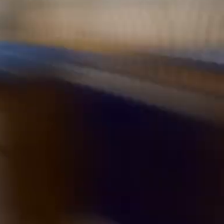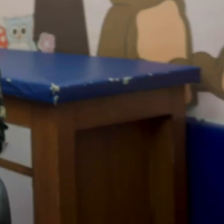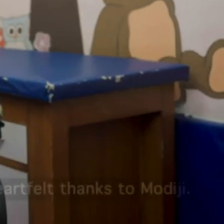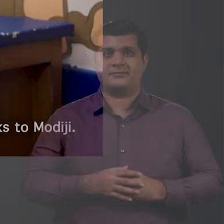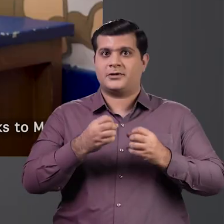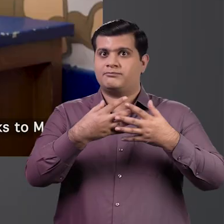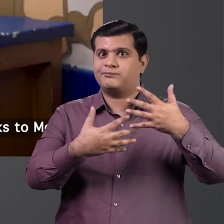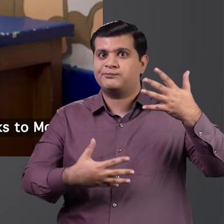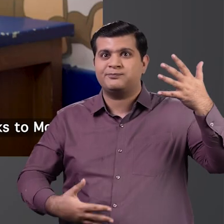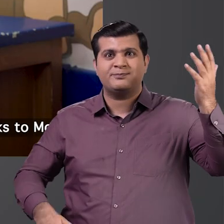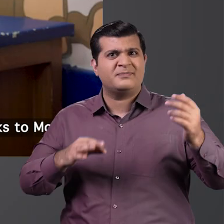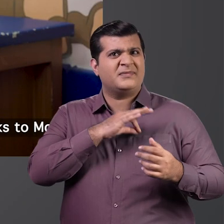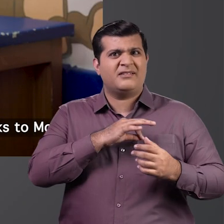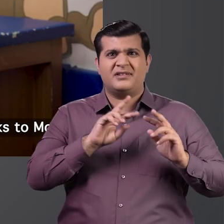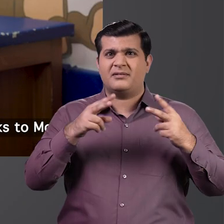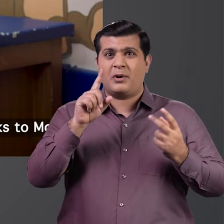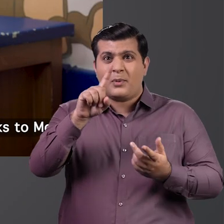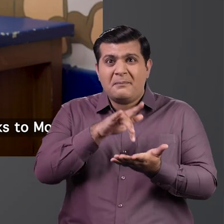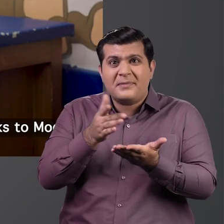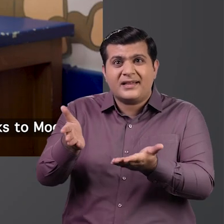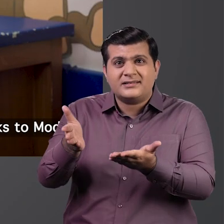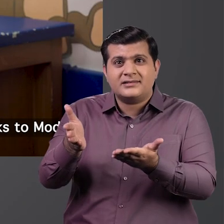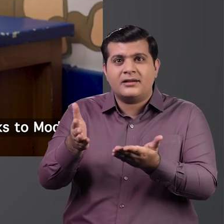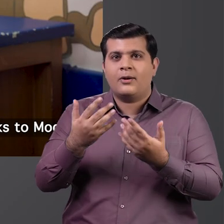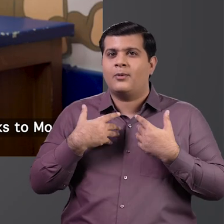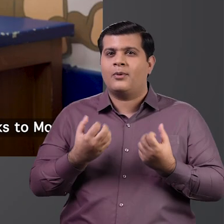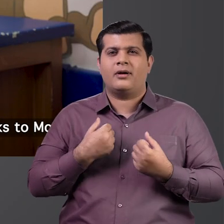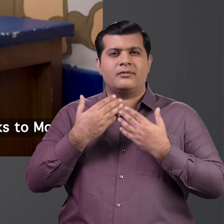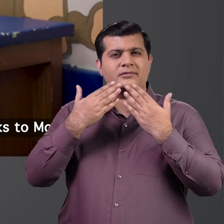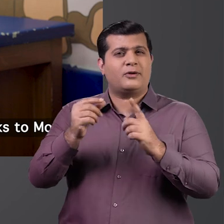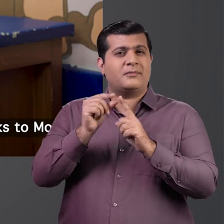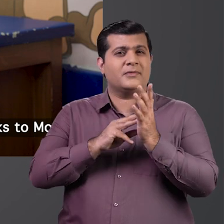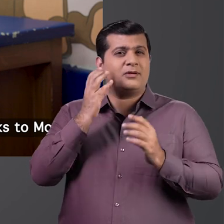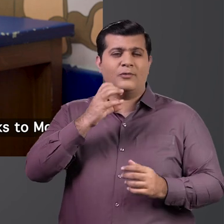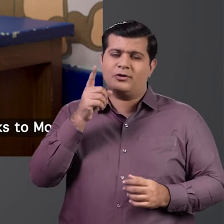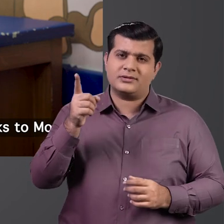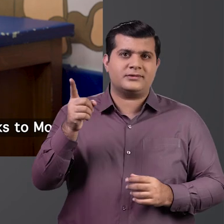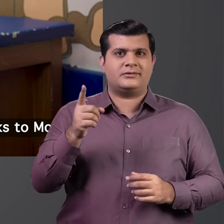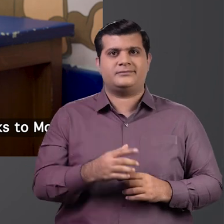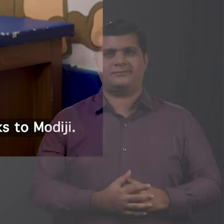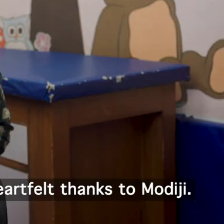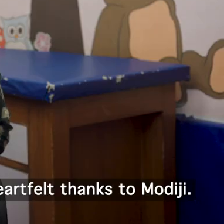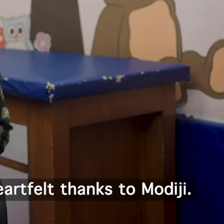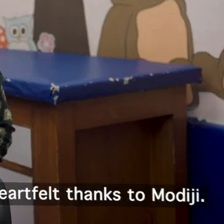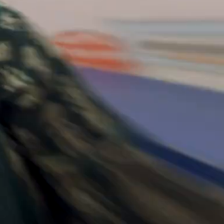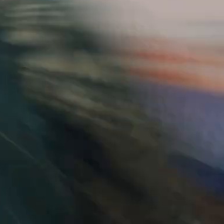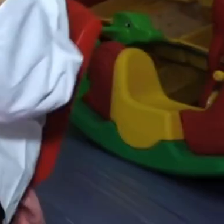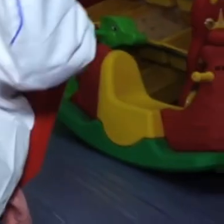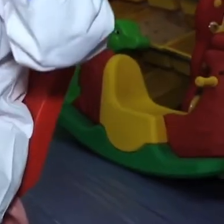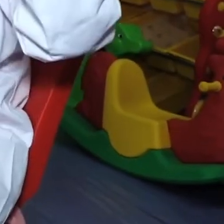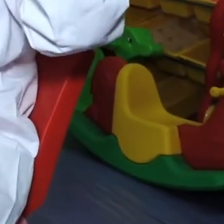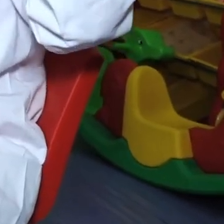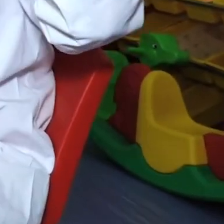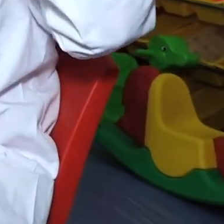इतनी सारी सुभिधाएं एक जगह पर प्राप्त कराने के लिए मैं मोधी जी को दिल से धन्यवाद देरती हूँ